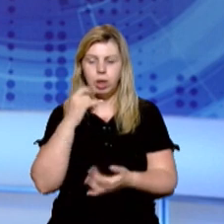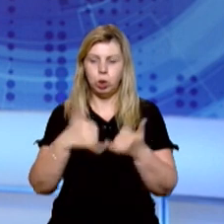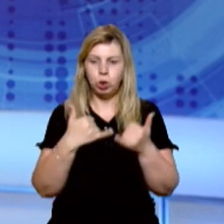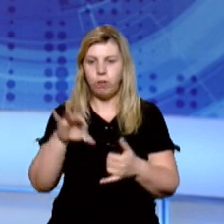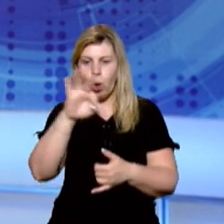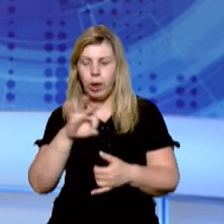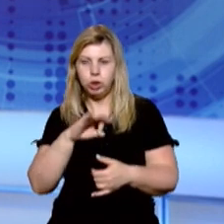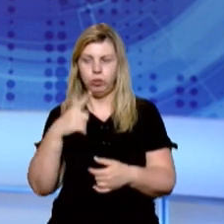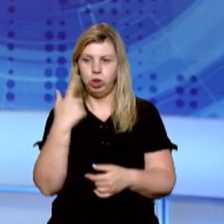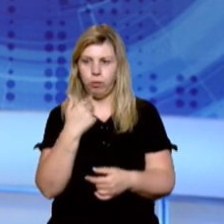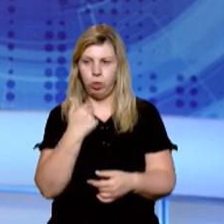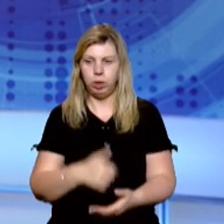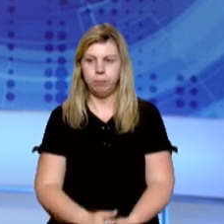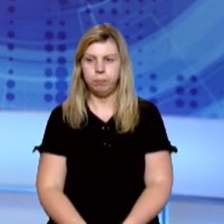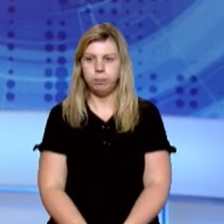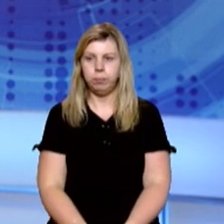жовту, помаранчеву та червону.